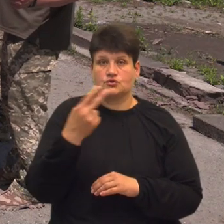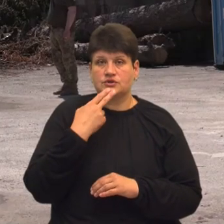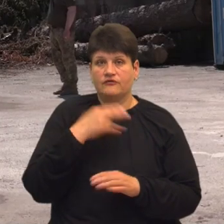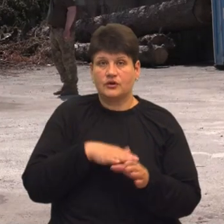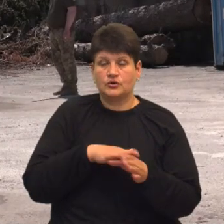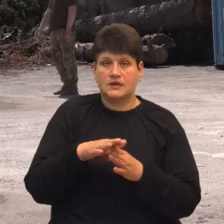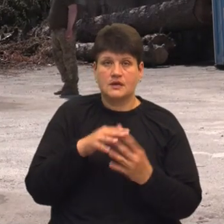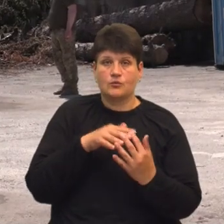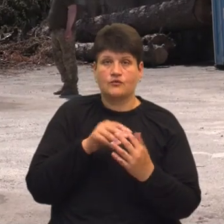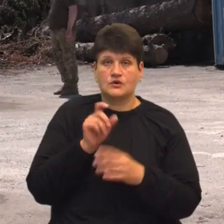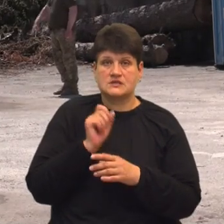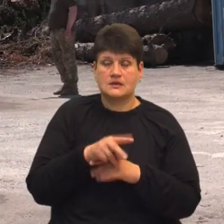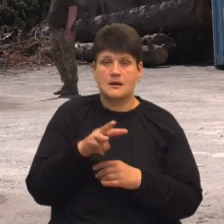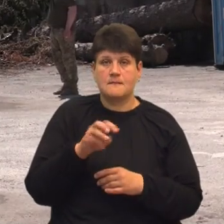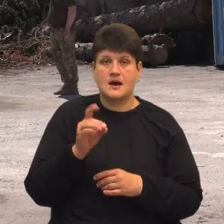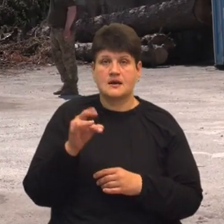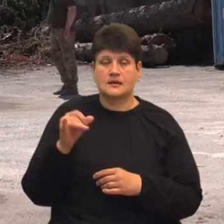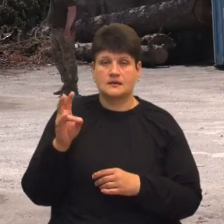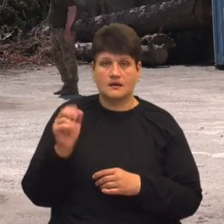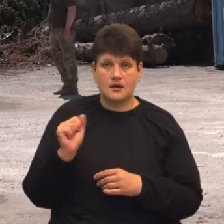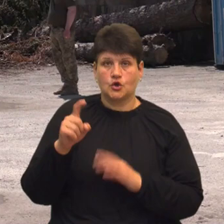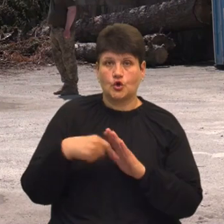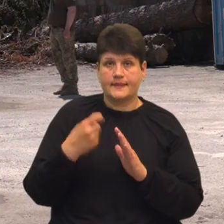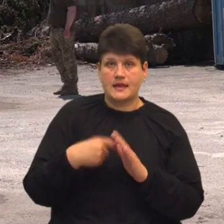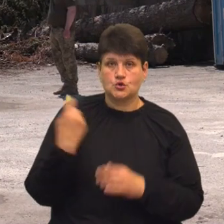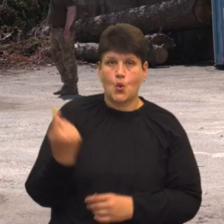бойового завдання під Мар'янкою Донецької області.